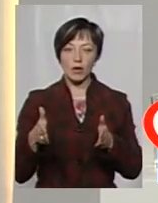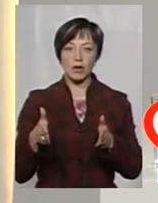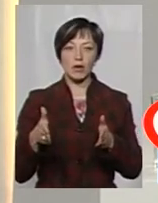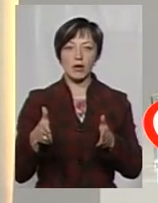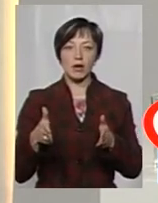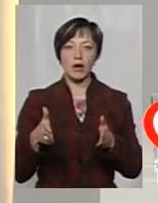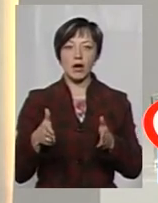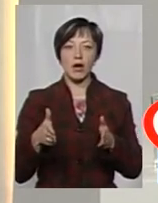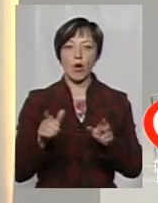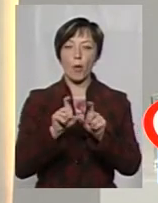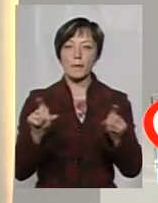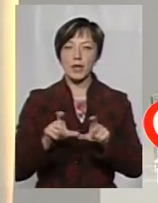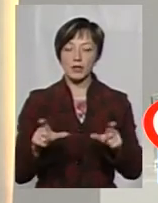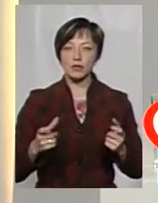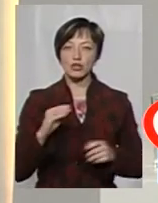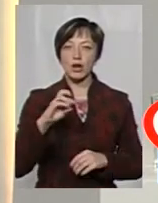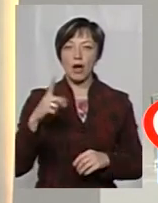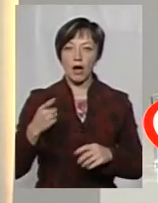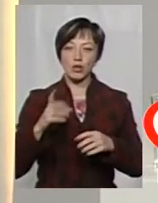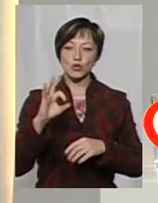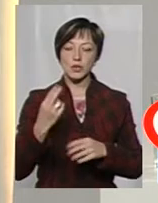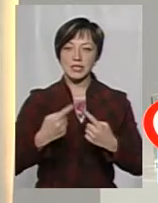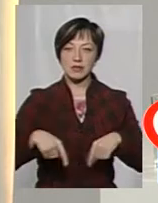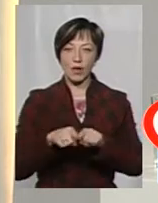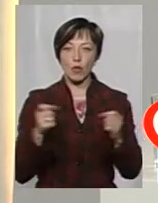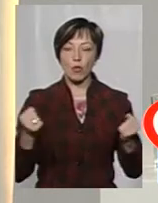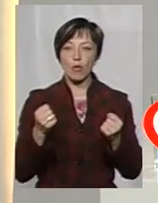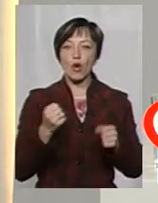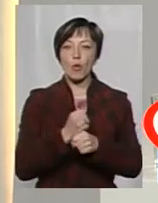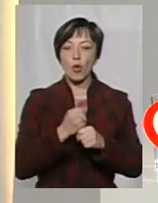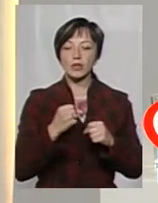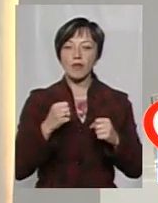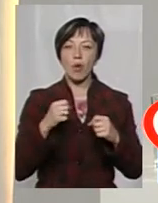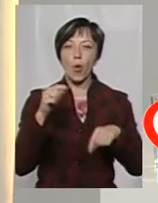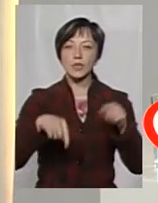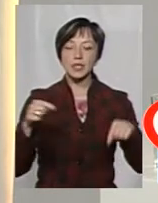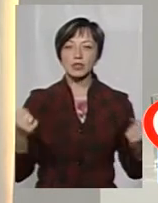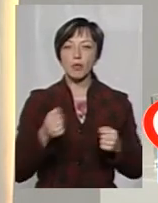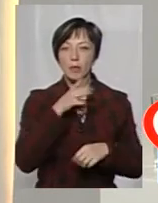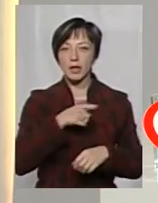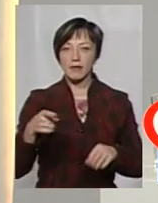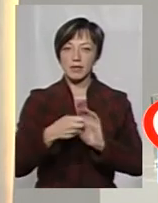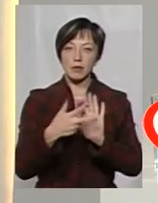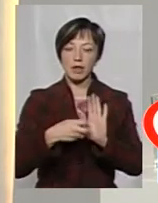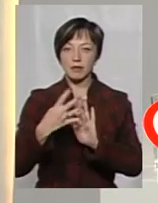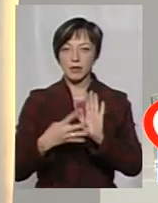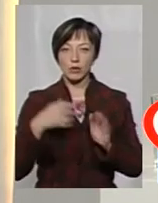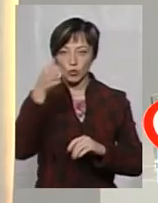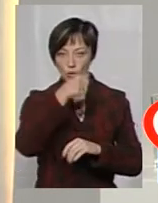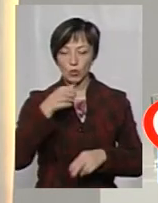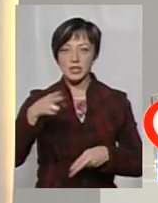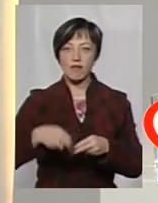-комунального господарства та соціальної сфери до роботи в осінньо-зумовий період 2018-2019 року